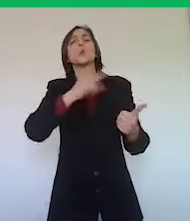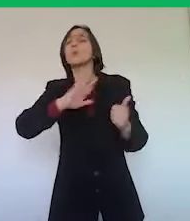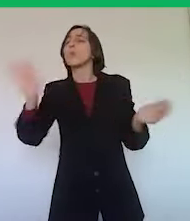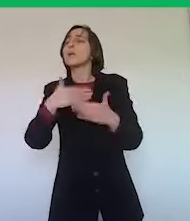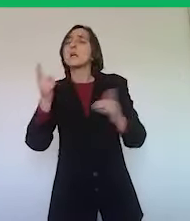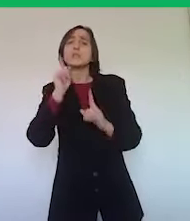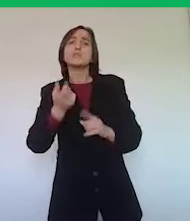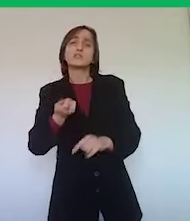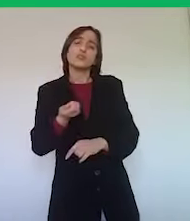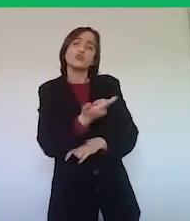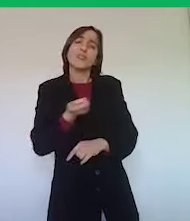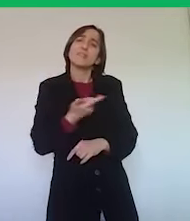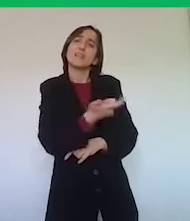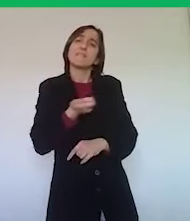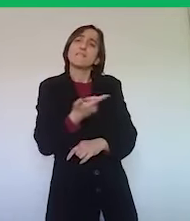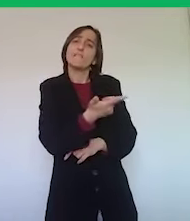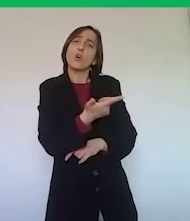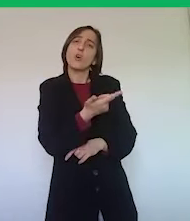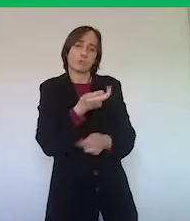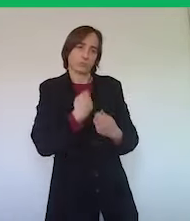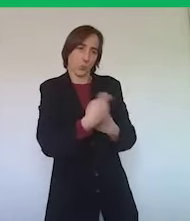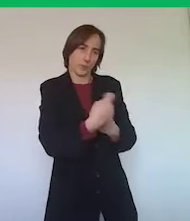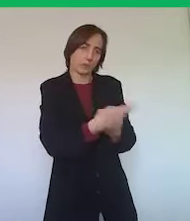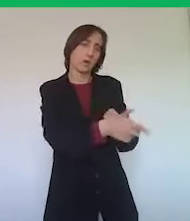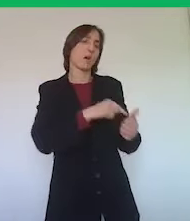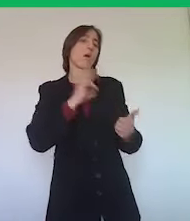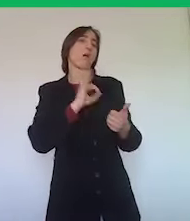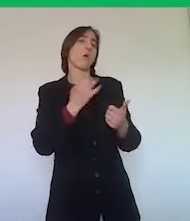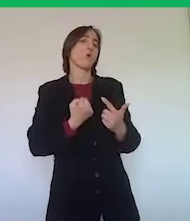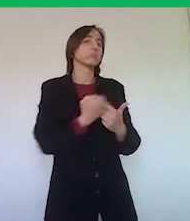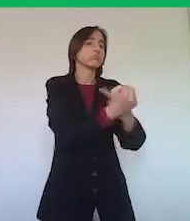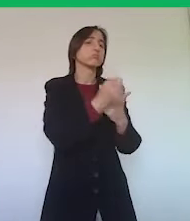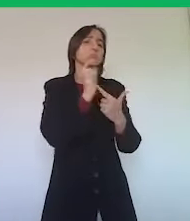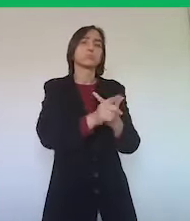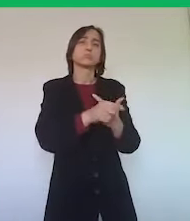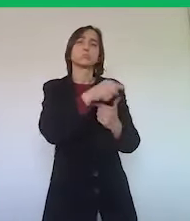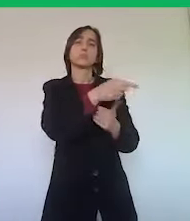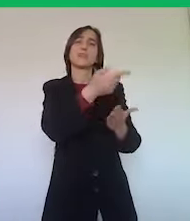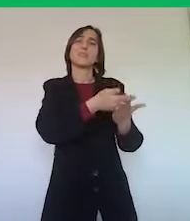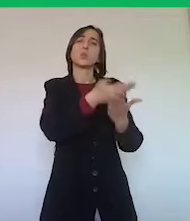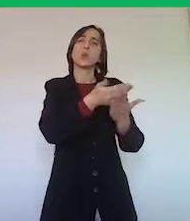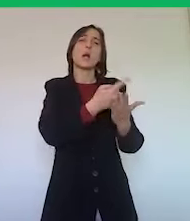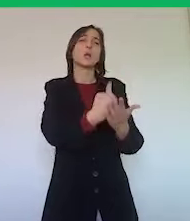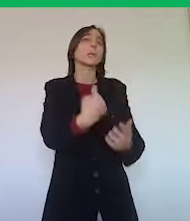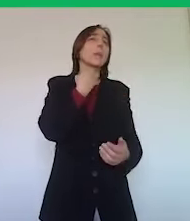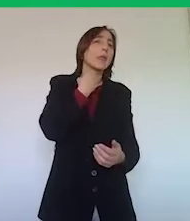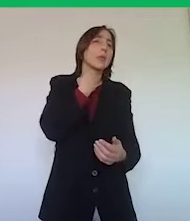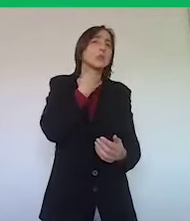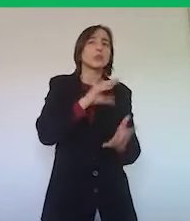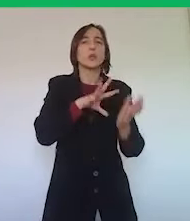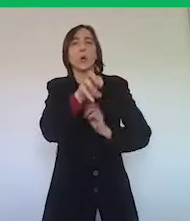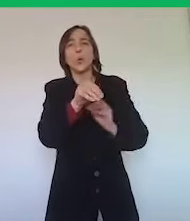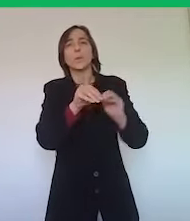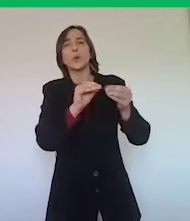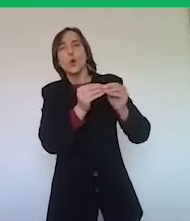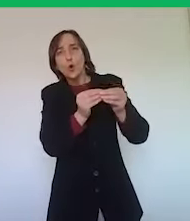liquidità fino al recupero di una parte dei fatturati che sono stati persi,